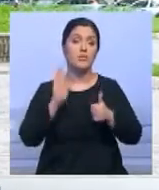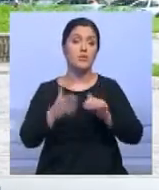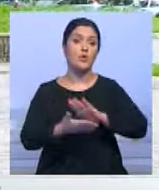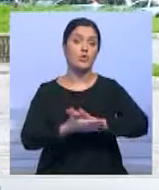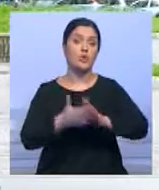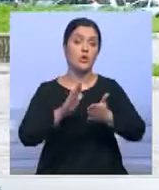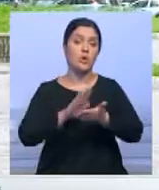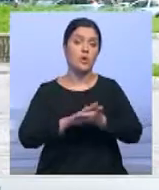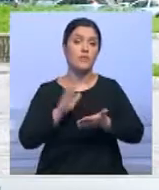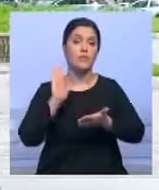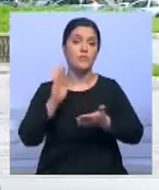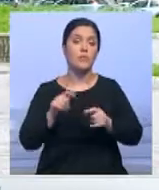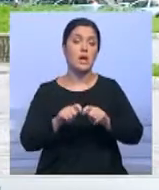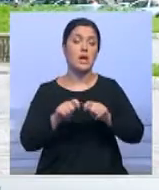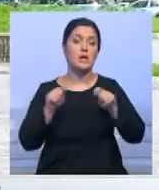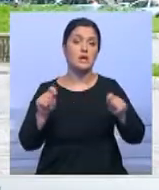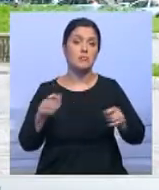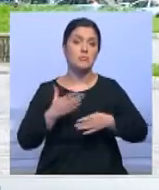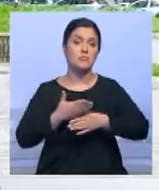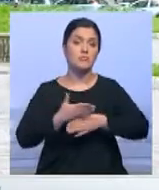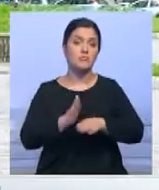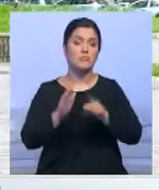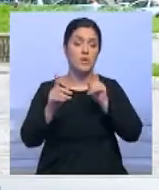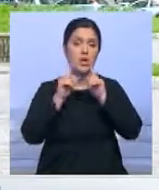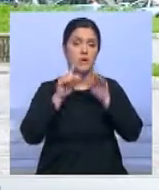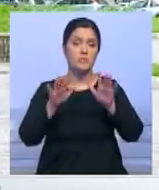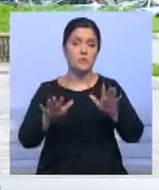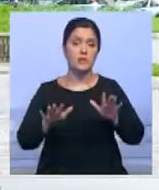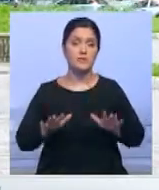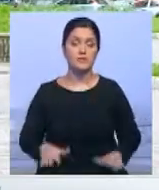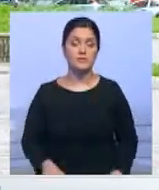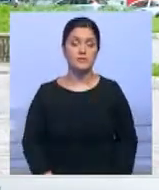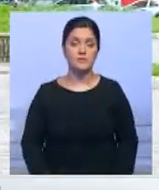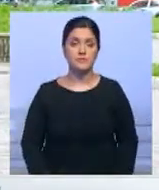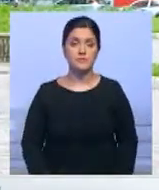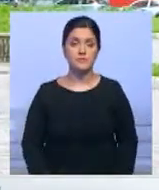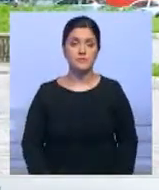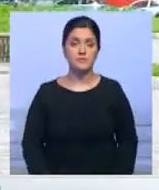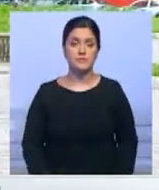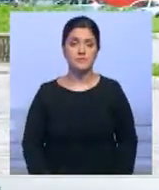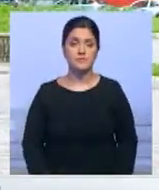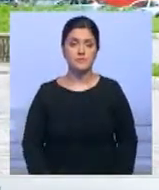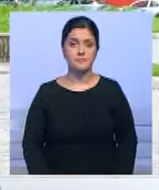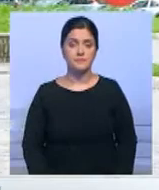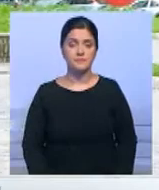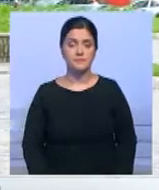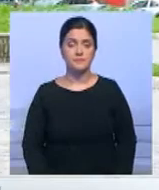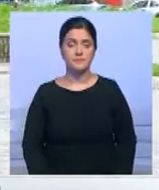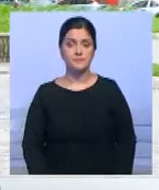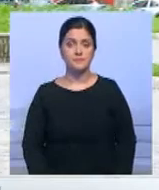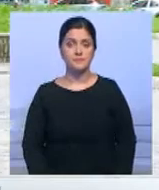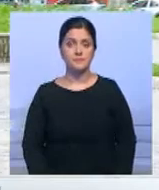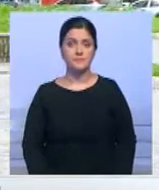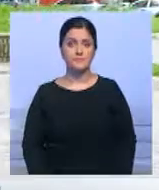договориться о создании коалиционного правительства. Юлия Гончар, Массимилиано, Вольпе, Хабар, 24, Италия.